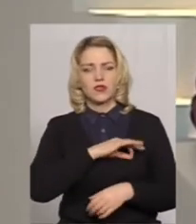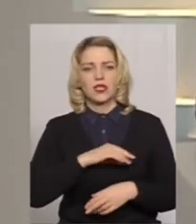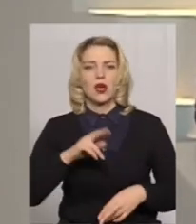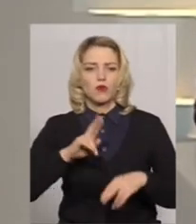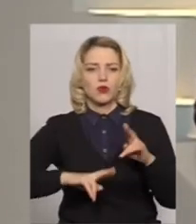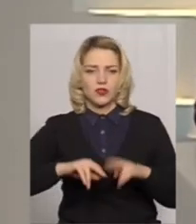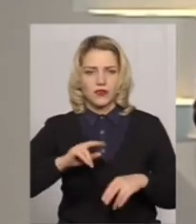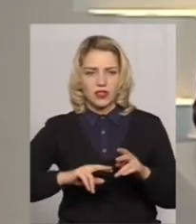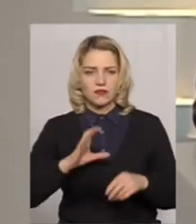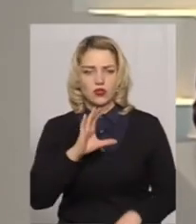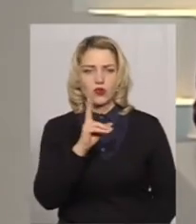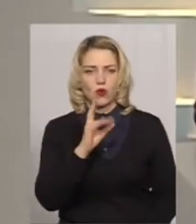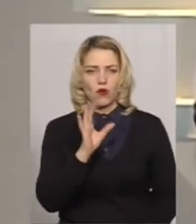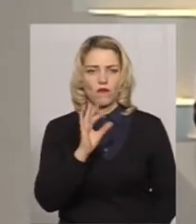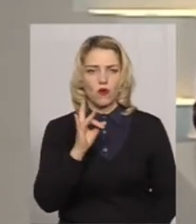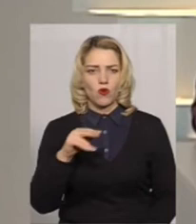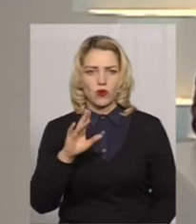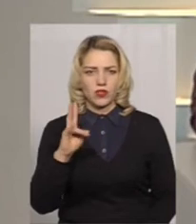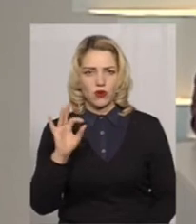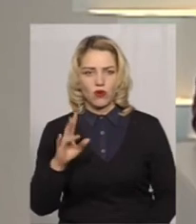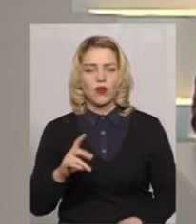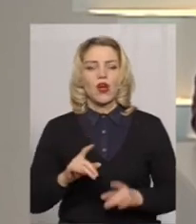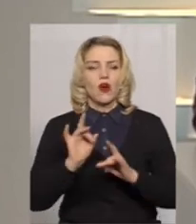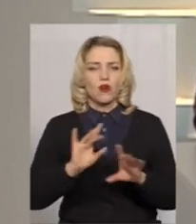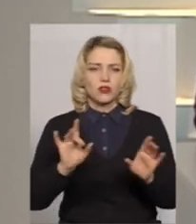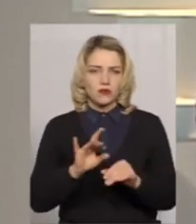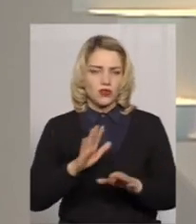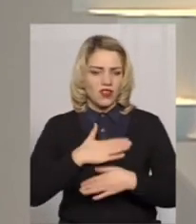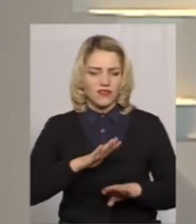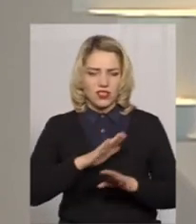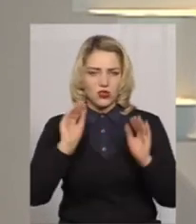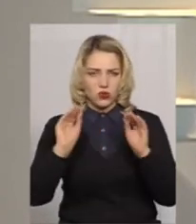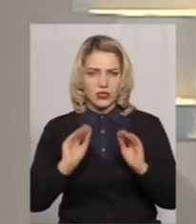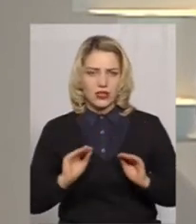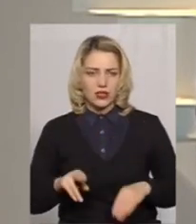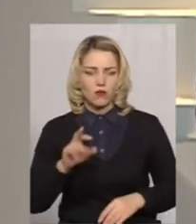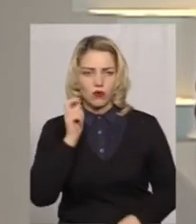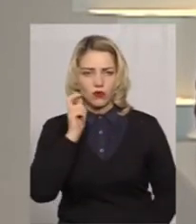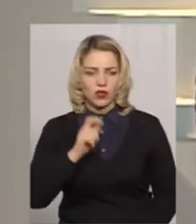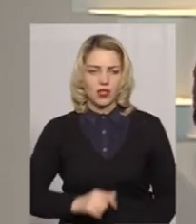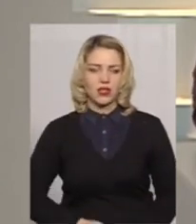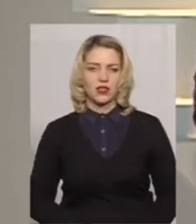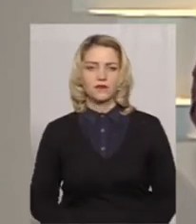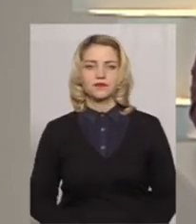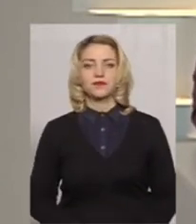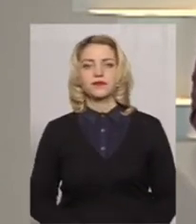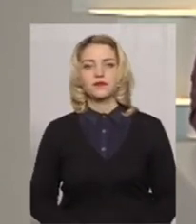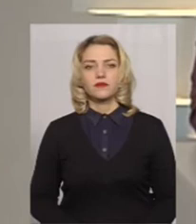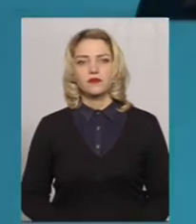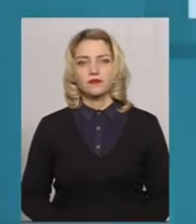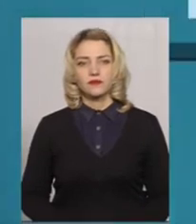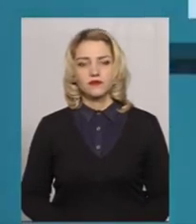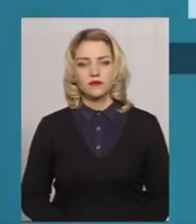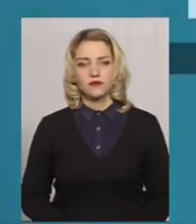будівництва Олег Сковородніков озвучив не втішну статистику по Україні. Послухаємо і продовжимо з вами розмову.